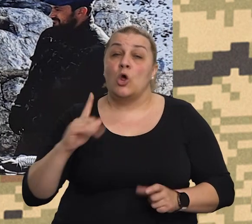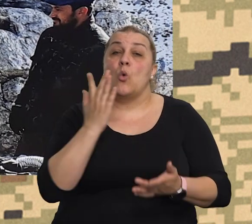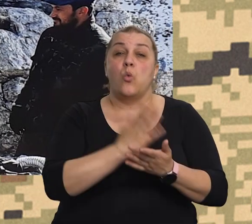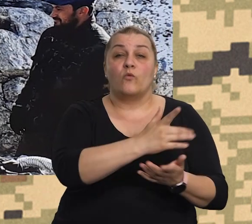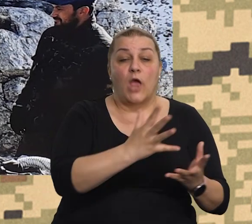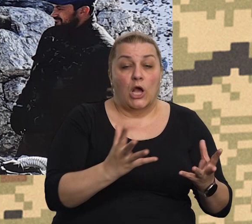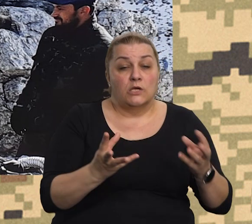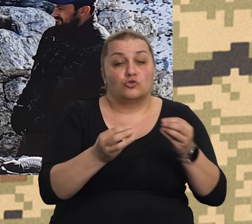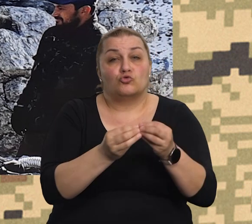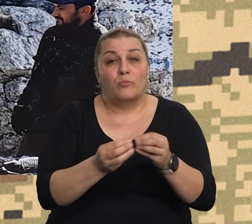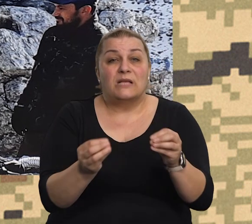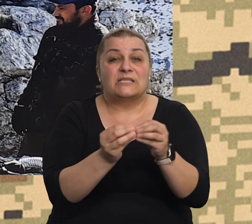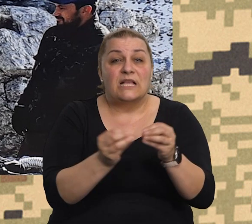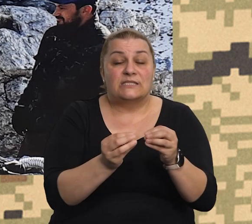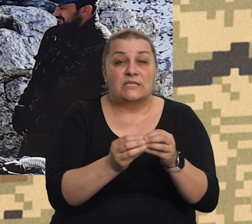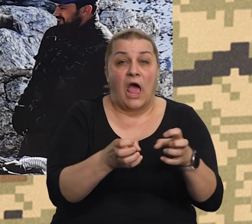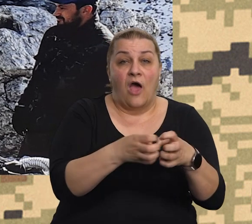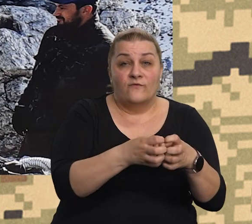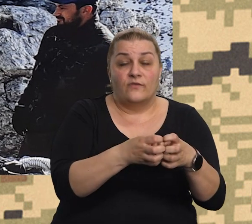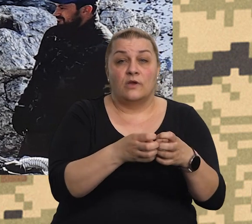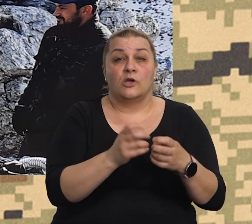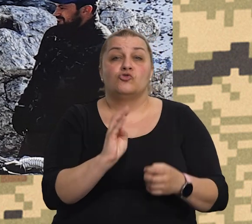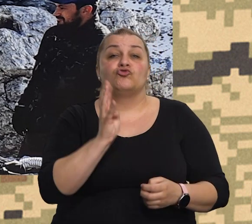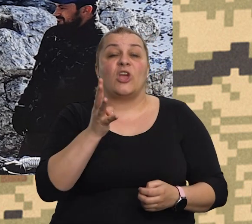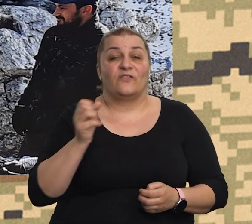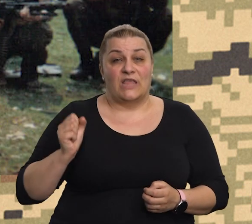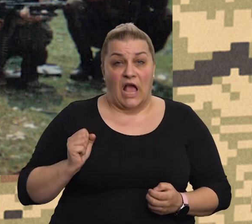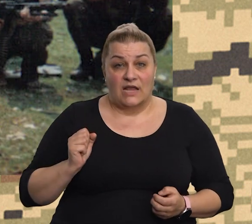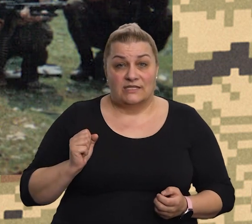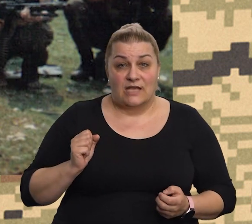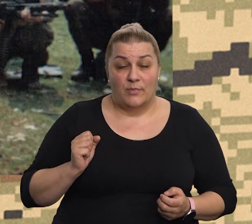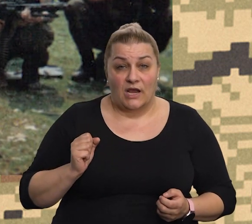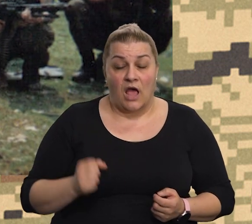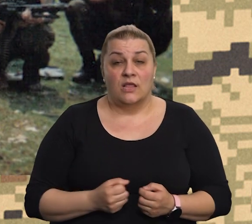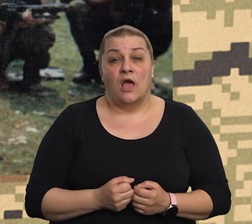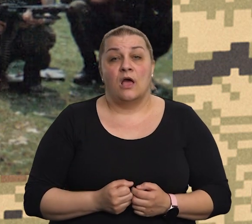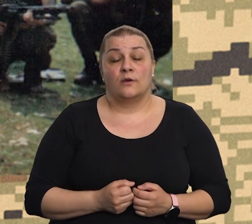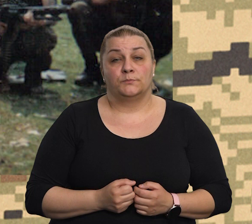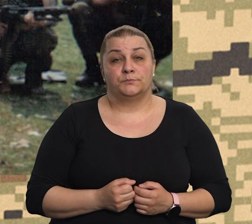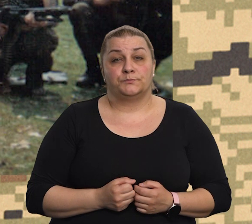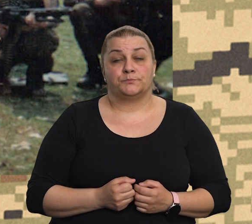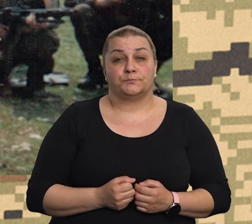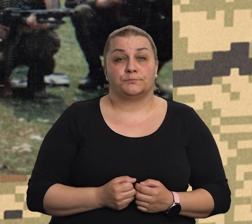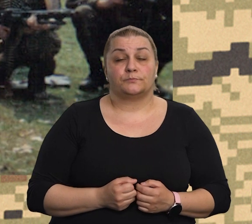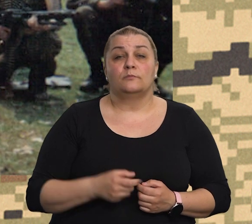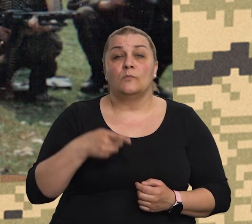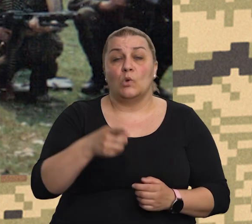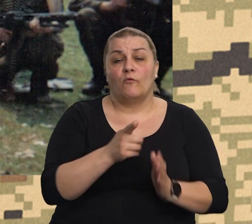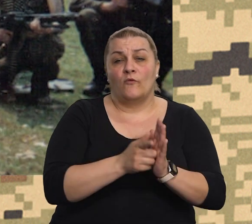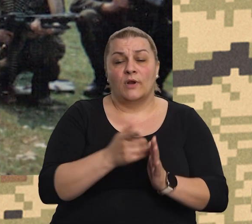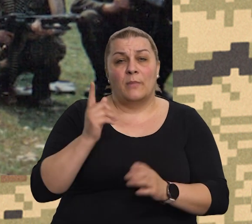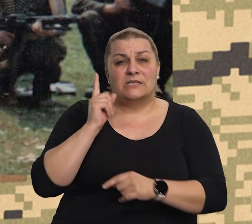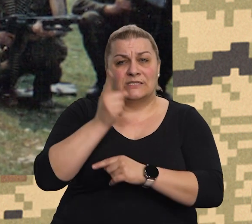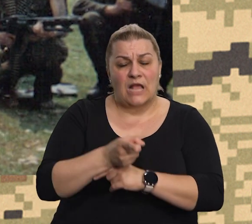sastavu i u sastavu sa četvrtoj brigada Zbora Narodne garde, gdje je tadašnji